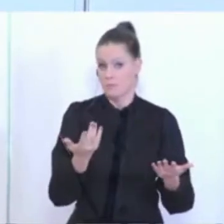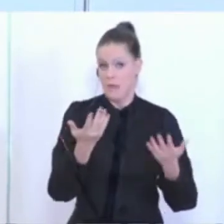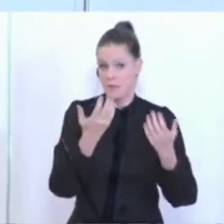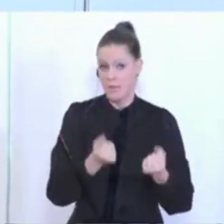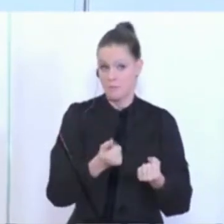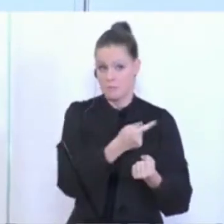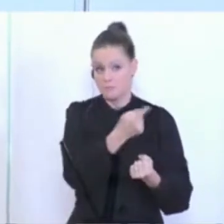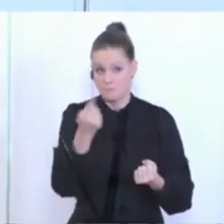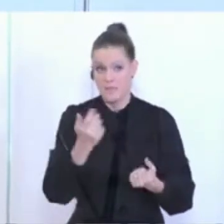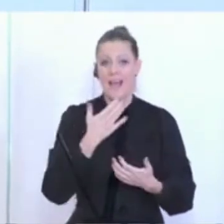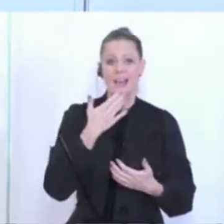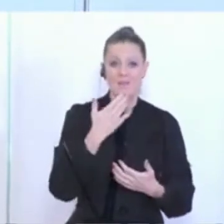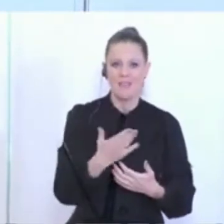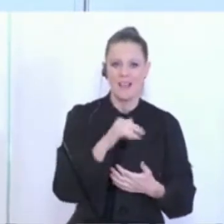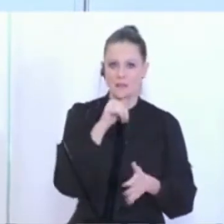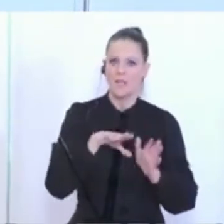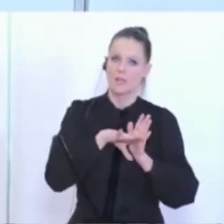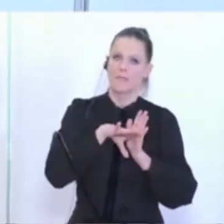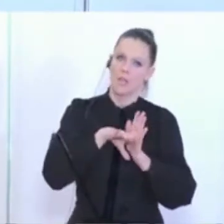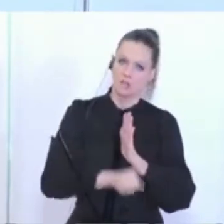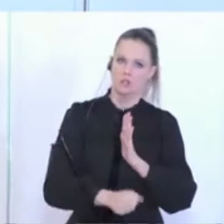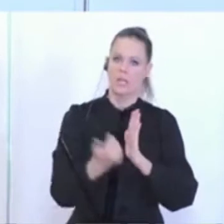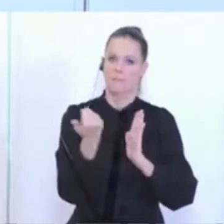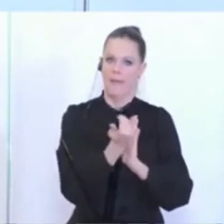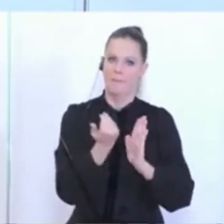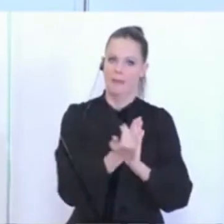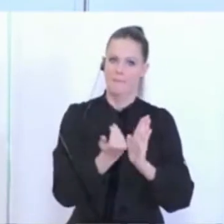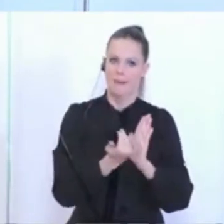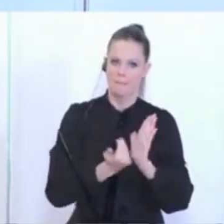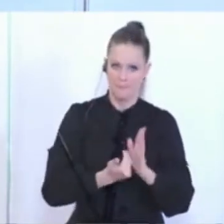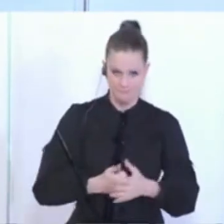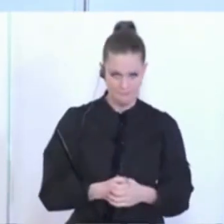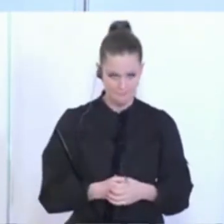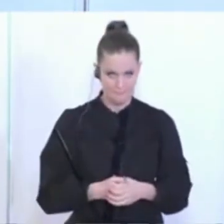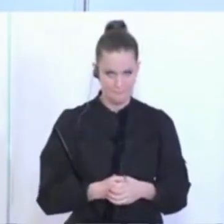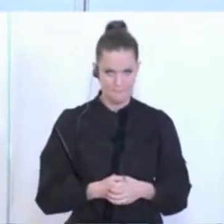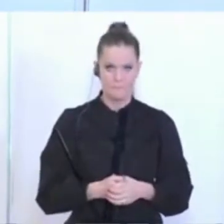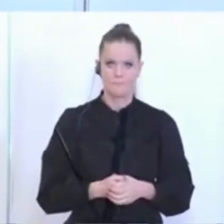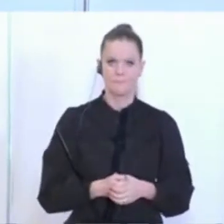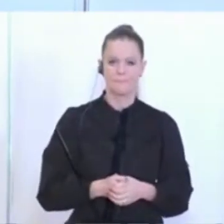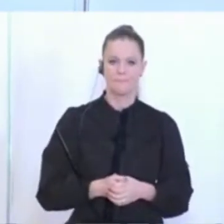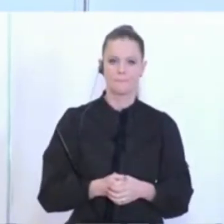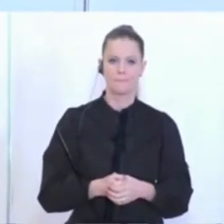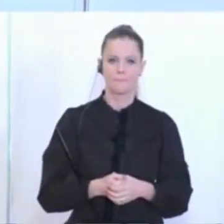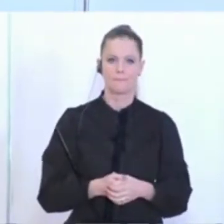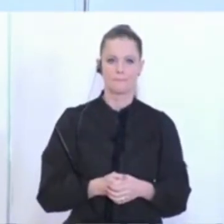und nicht den allerstrengsten Vorschriften. Das wird ja vielleicht anschließend dann auch noch wichtig.